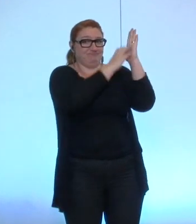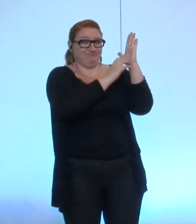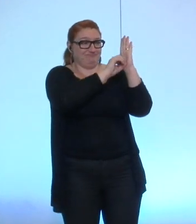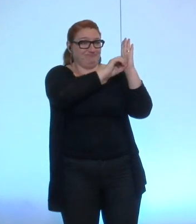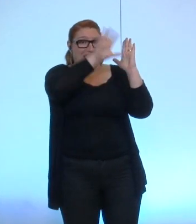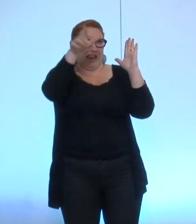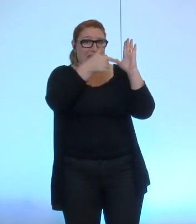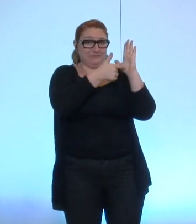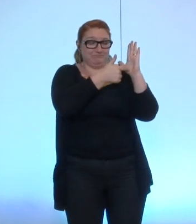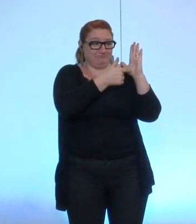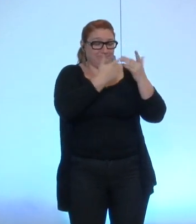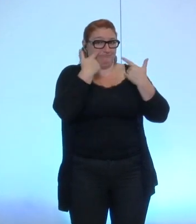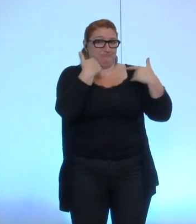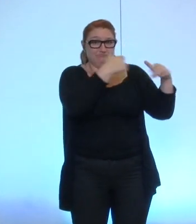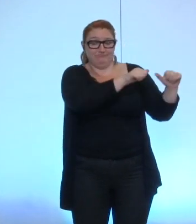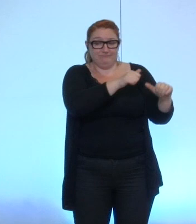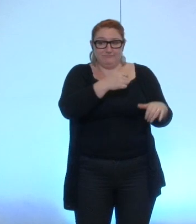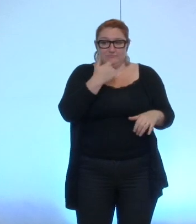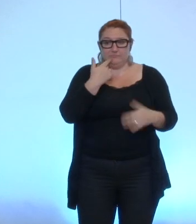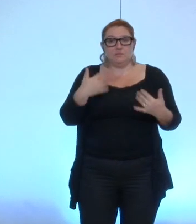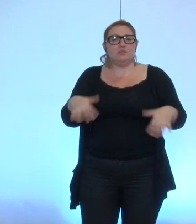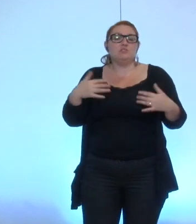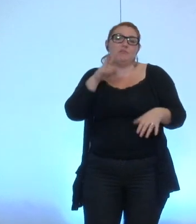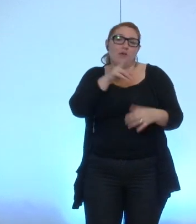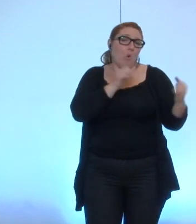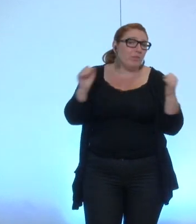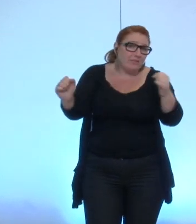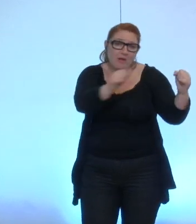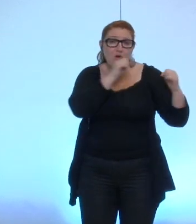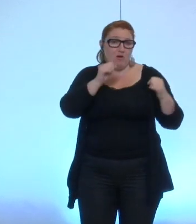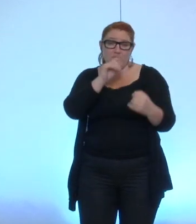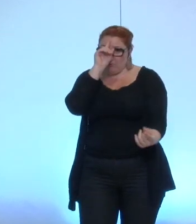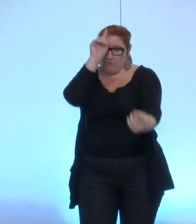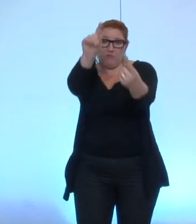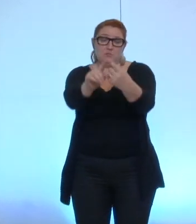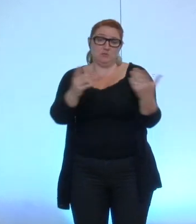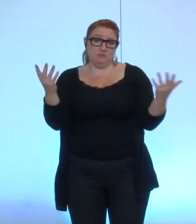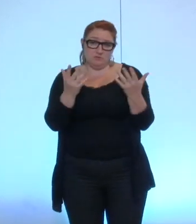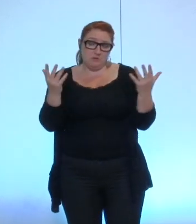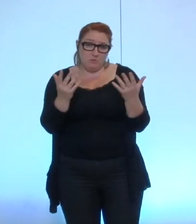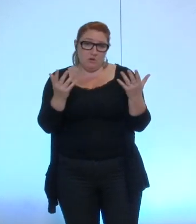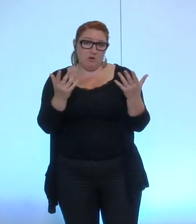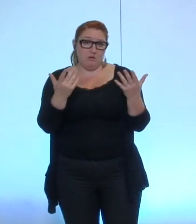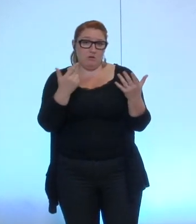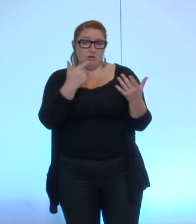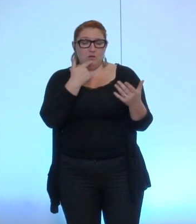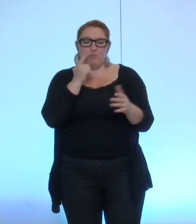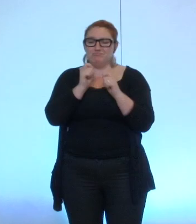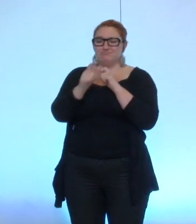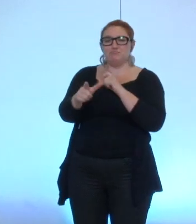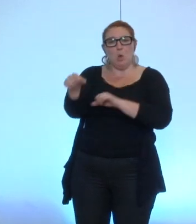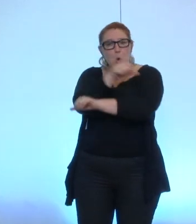d'abord nous partageons je pense l'objectif de cette conditionnalité